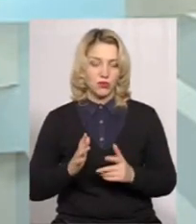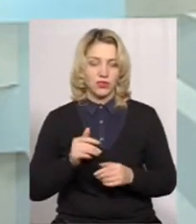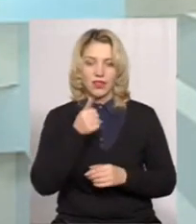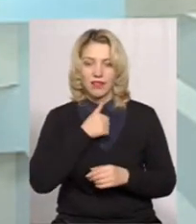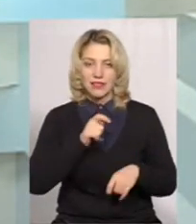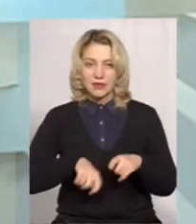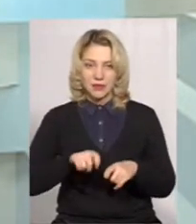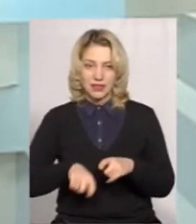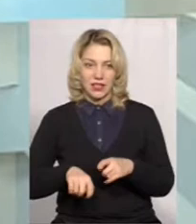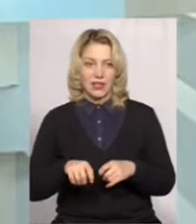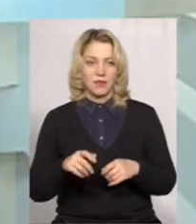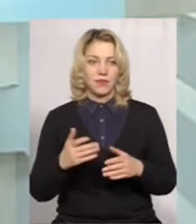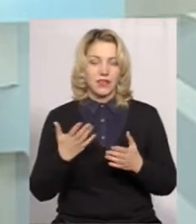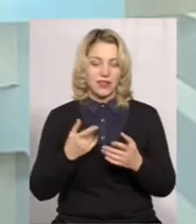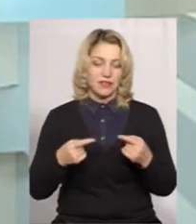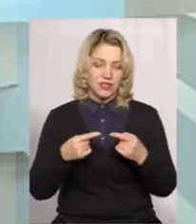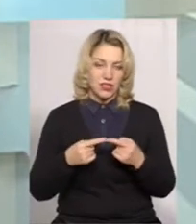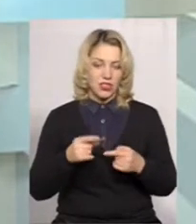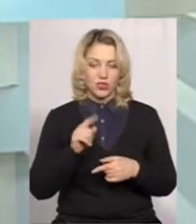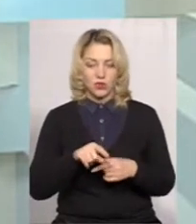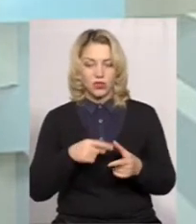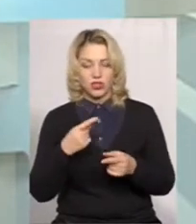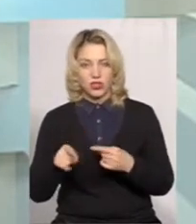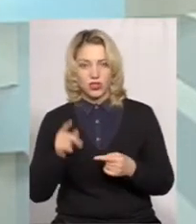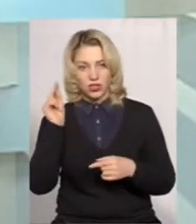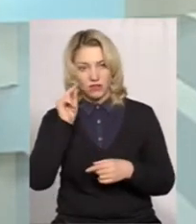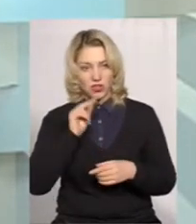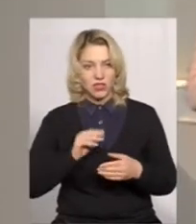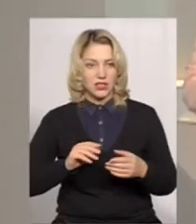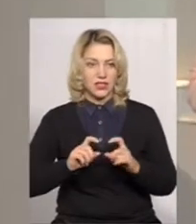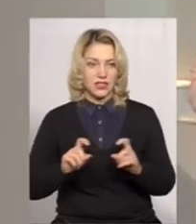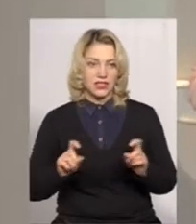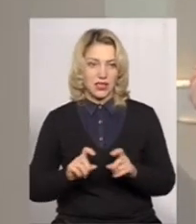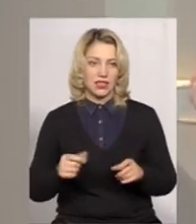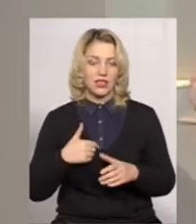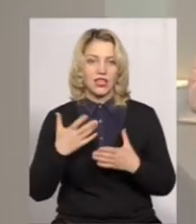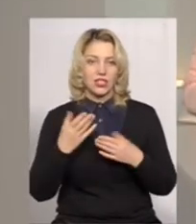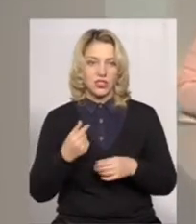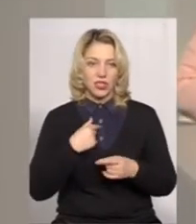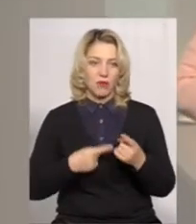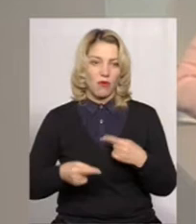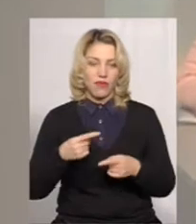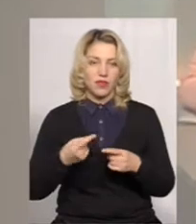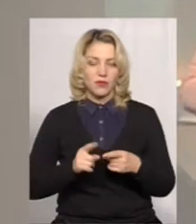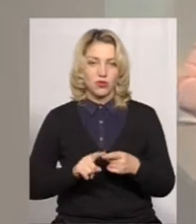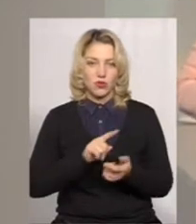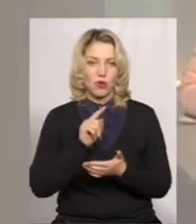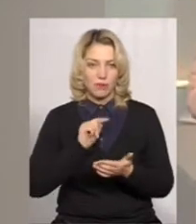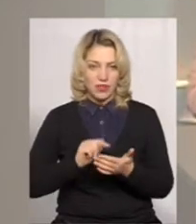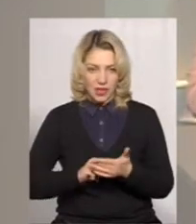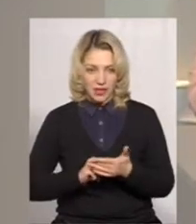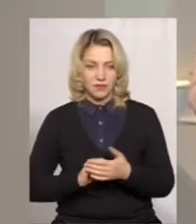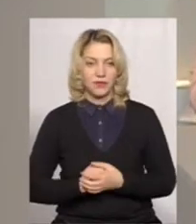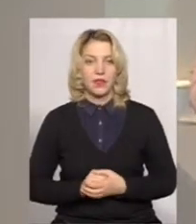випробування визначає той чи інший навчальний заклад. Ми повернемося ще до цього питання.